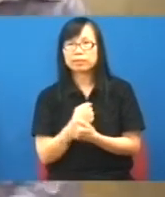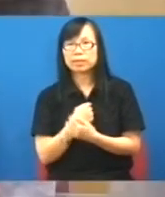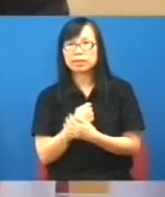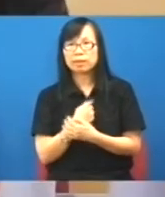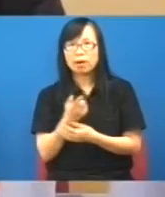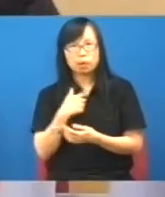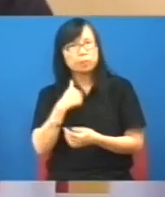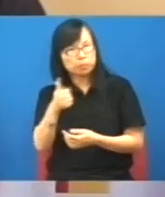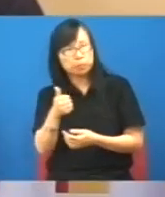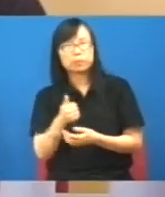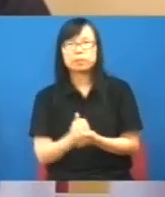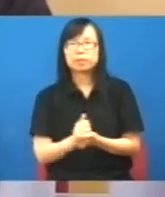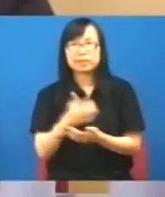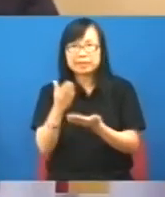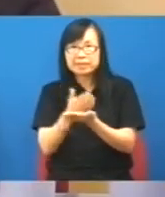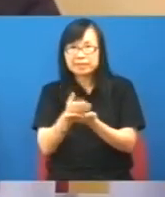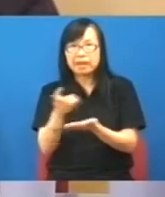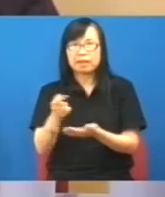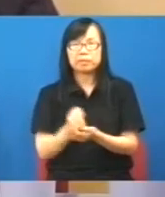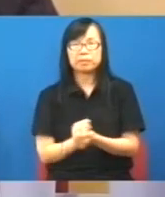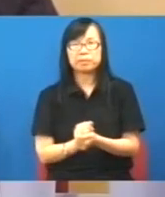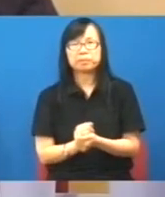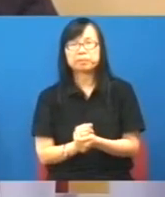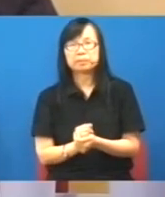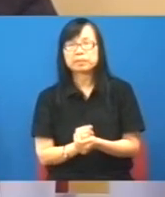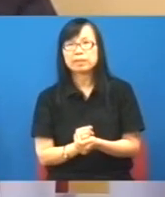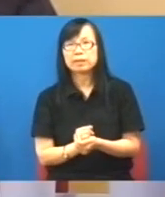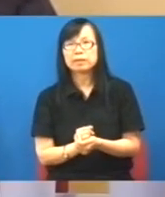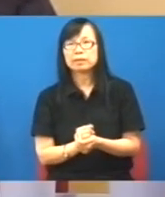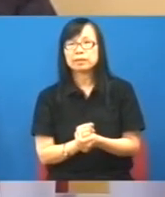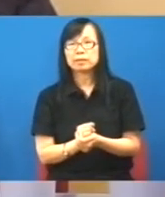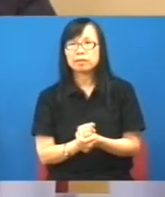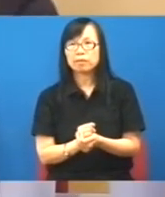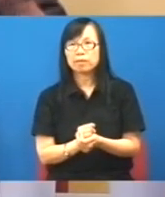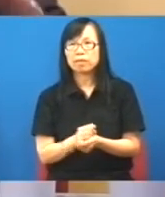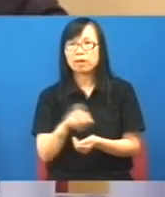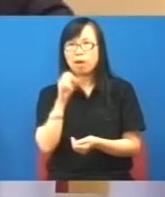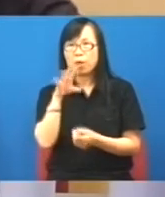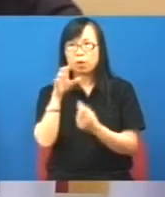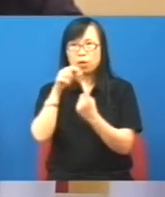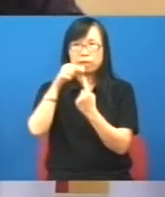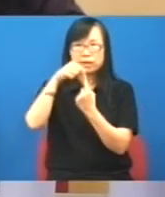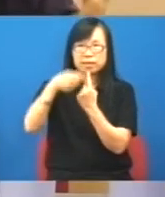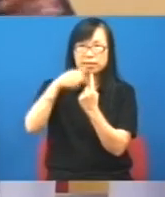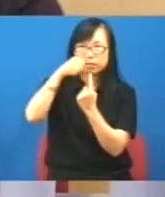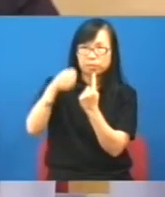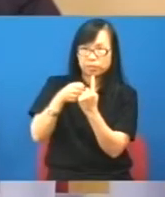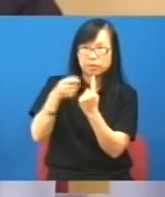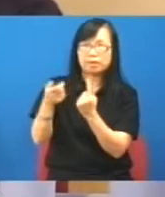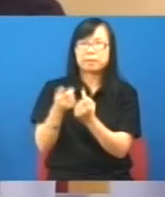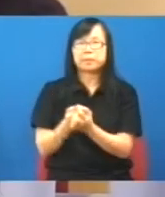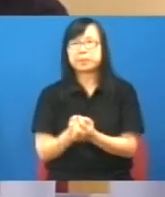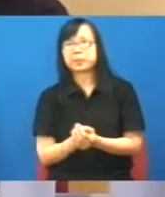我覺得很好的試一下它的底線好了就說蕉這件事多一句